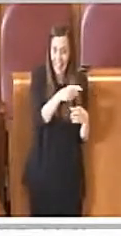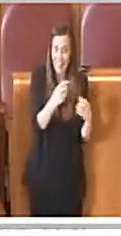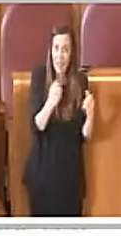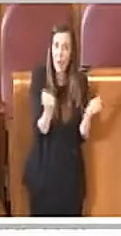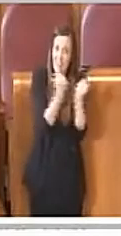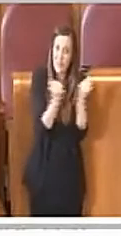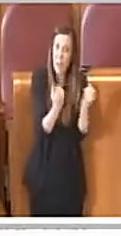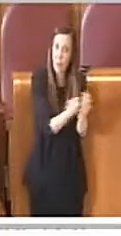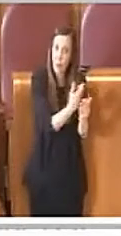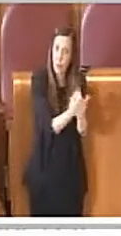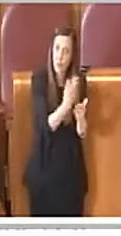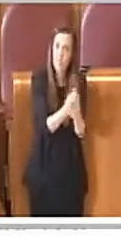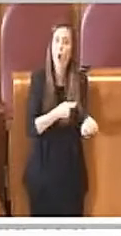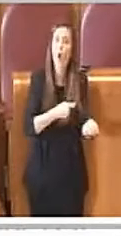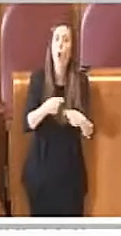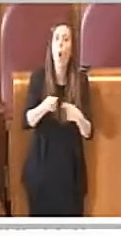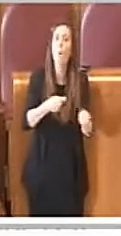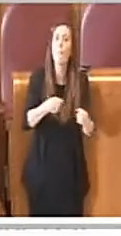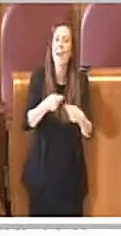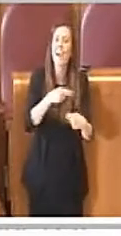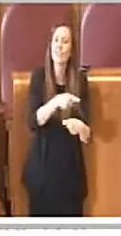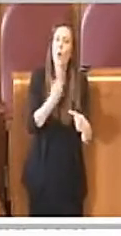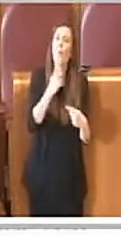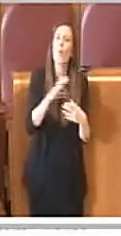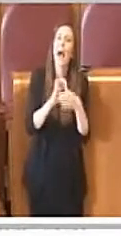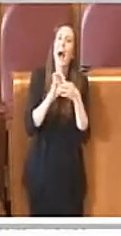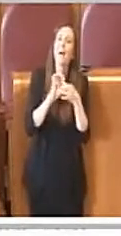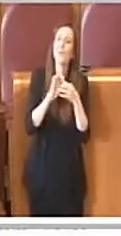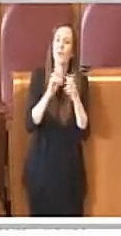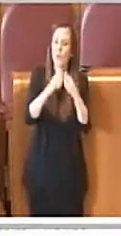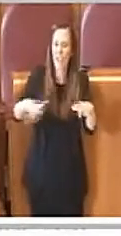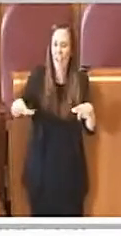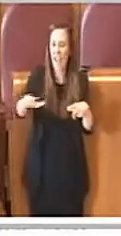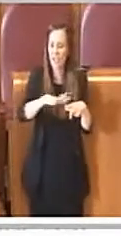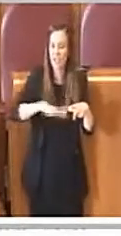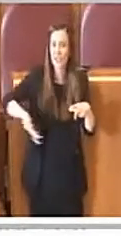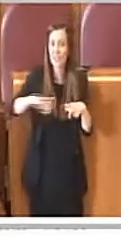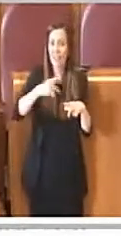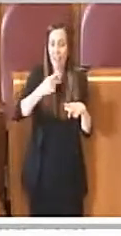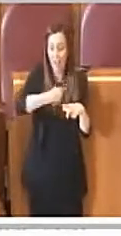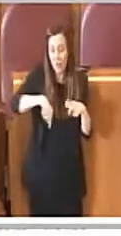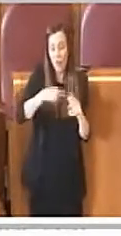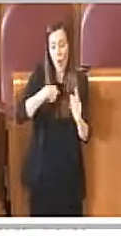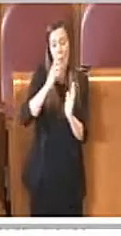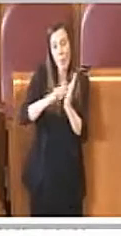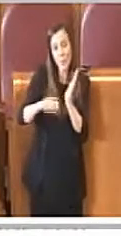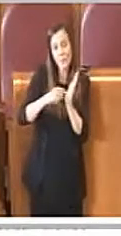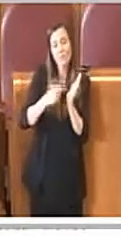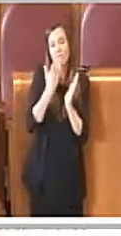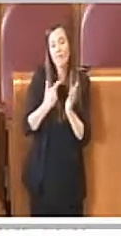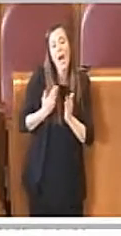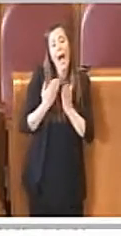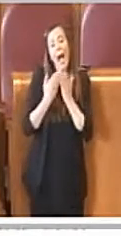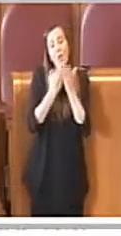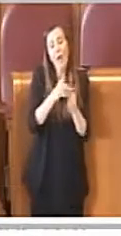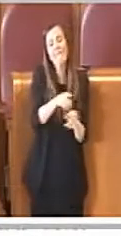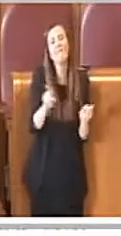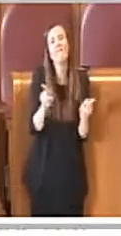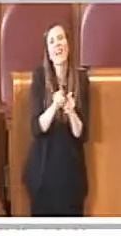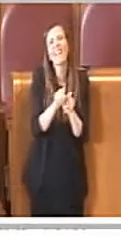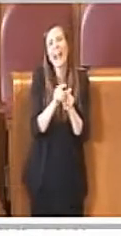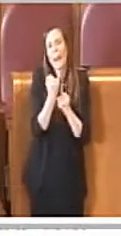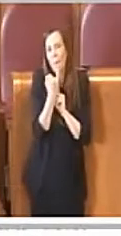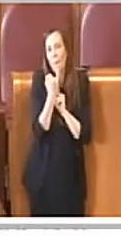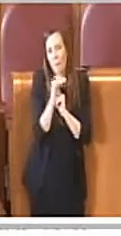Il commercio è un amico della città e noi con questa mozione intendiamo aiutarlo perché è un nostro fratello più piccolo